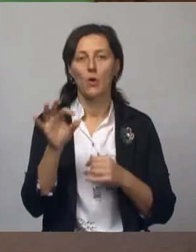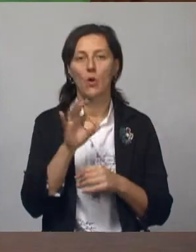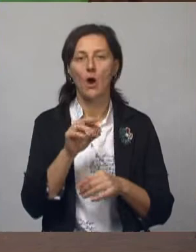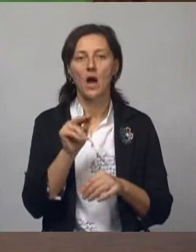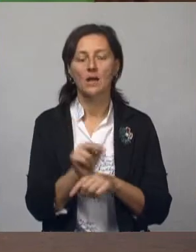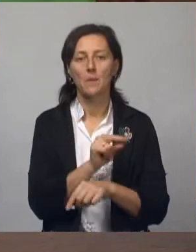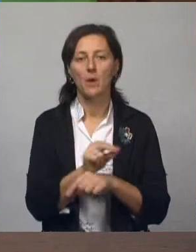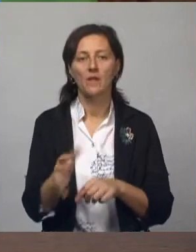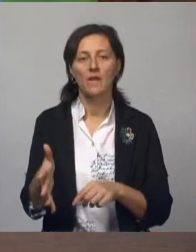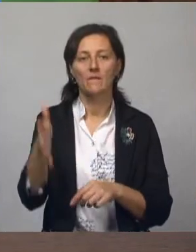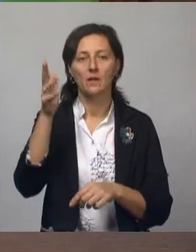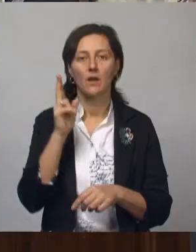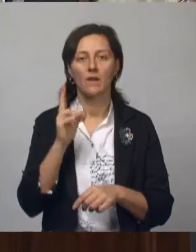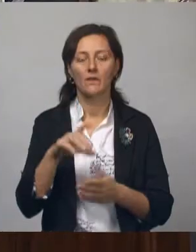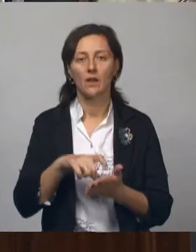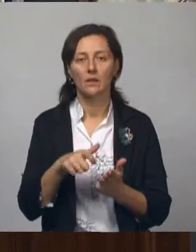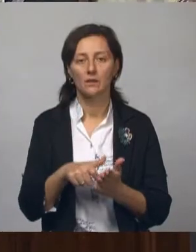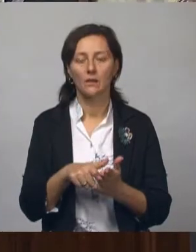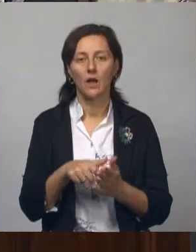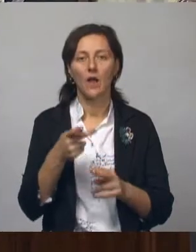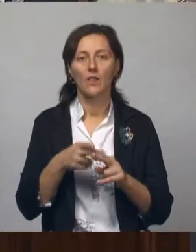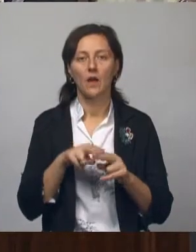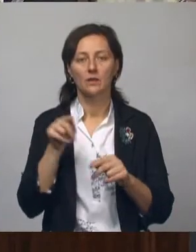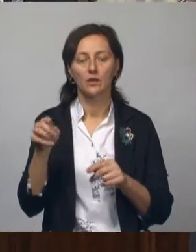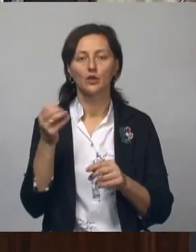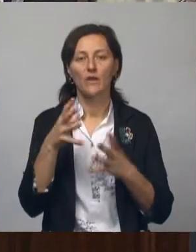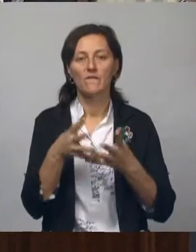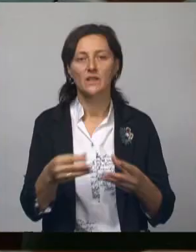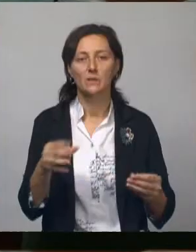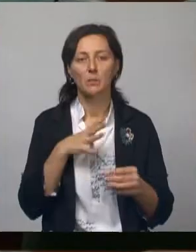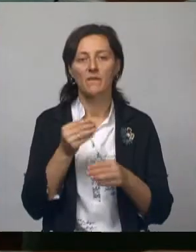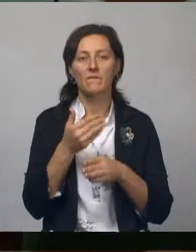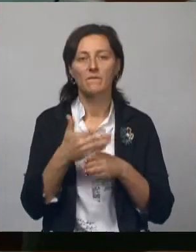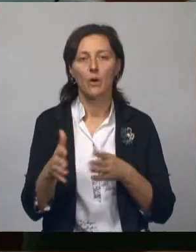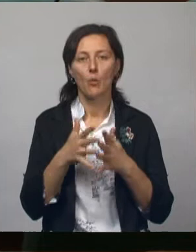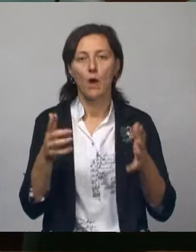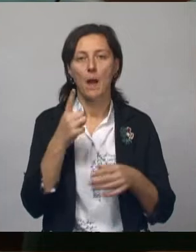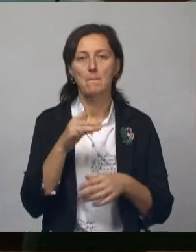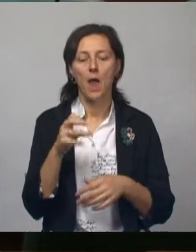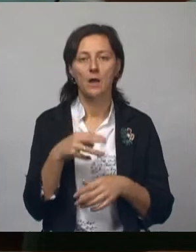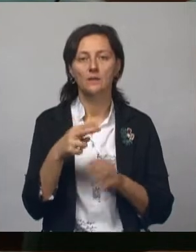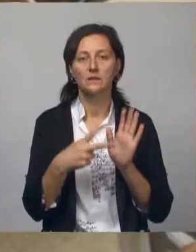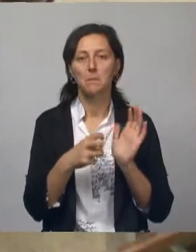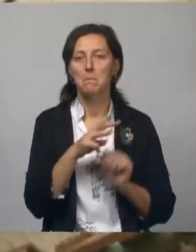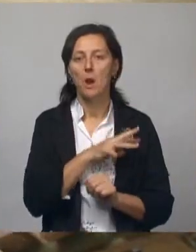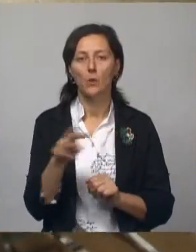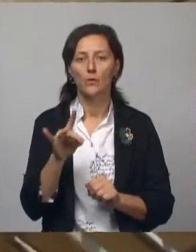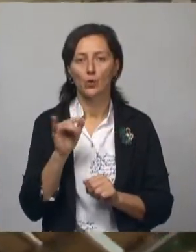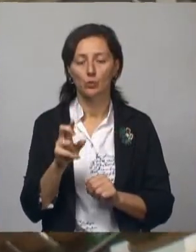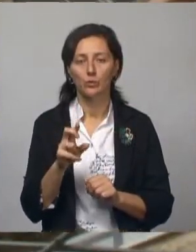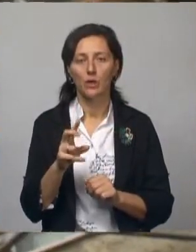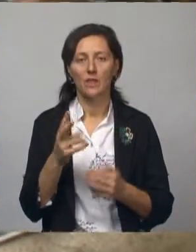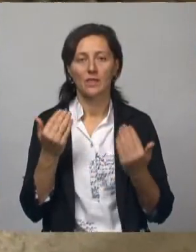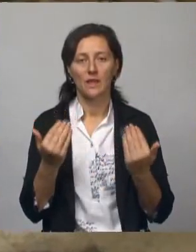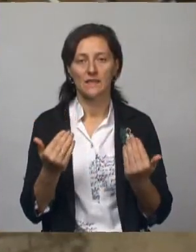по ремонту фасадов жилых домов. На эти цели Вячеслав Гладков еще весной направил более миллиарда 700 миллионов рублей. Но